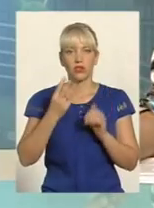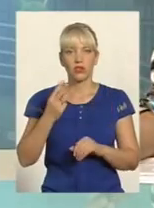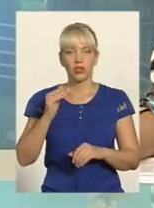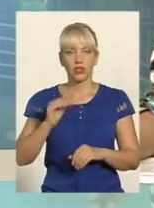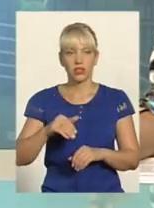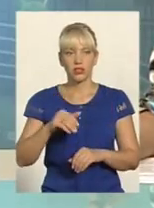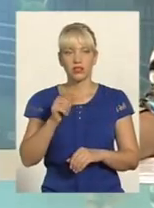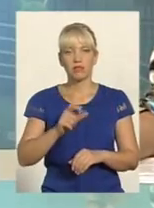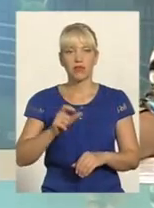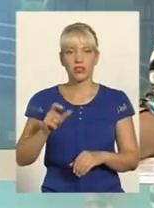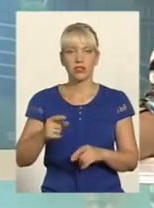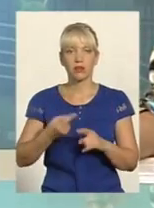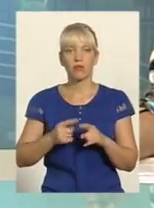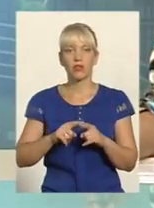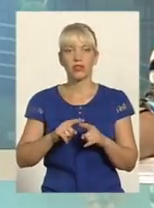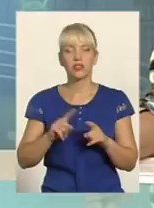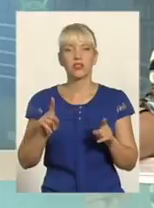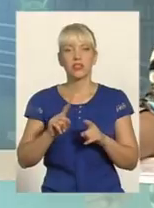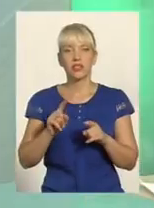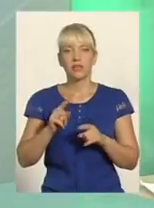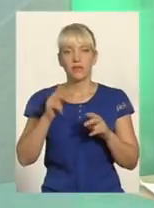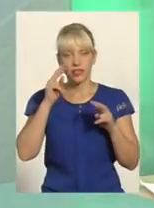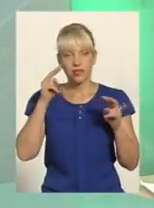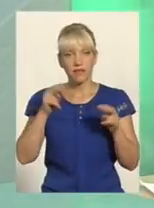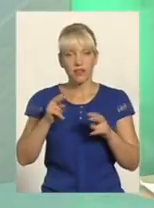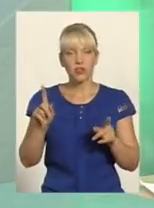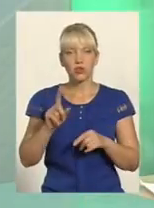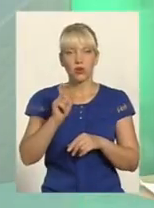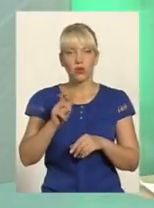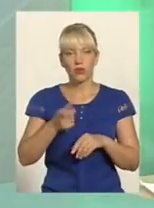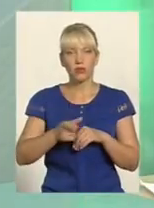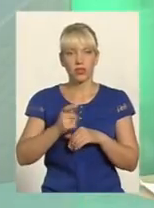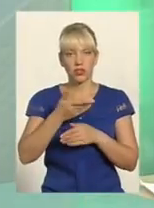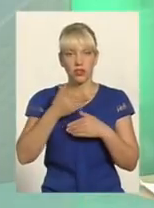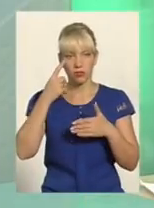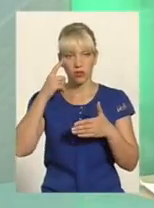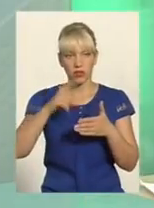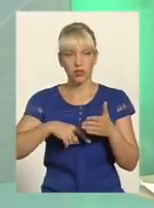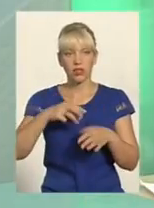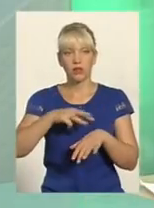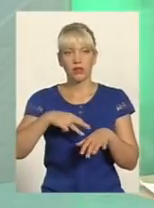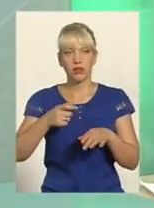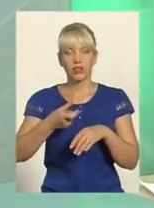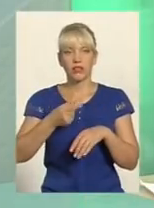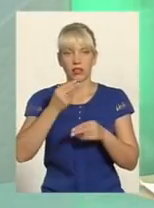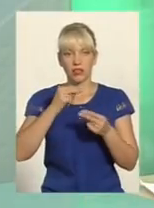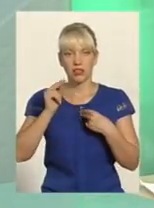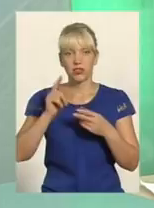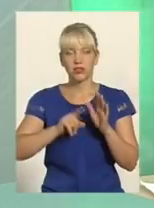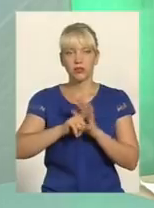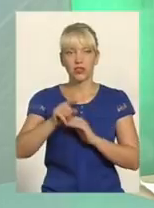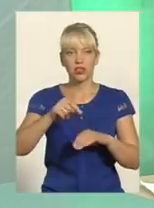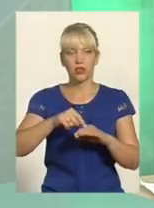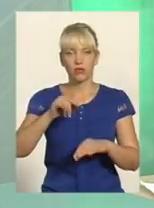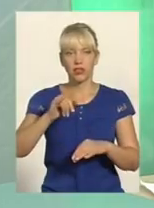Про що це свідчить? Це свідчить про те, що люди нам почали більше довіряти, міліція краще почала реагувати, ну і, безумовно,